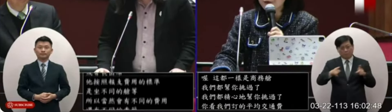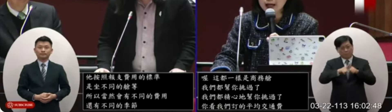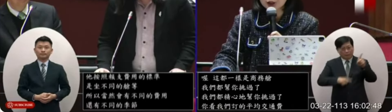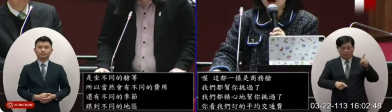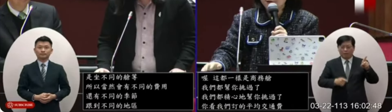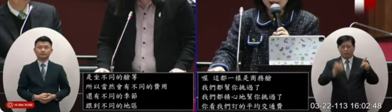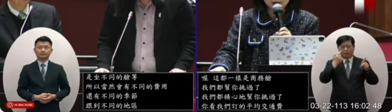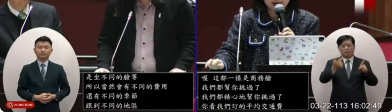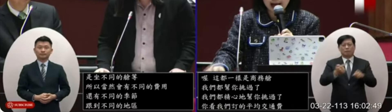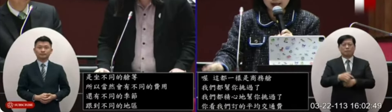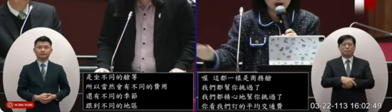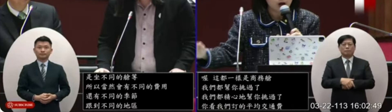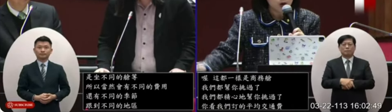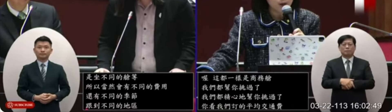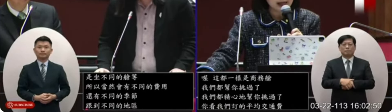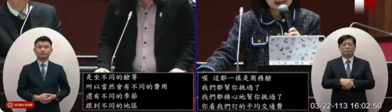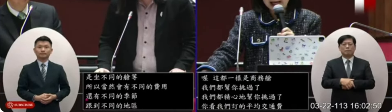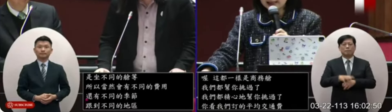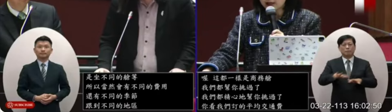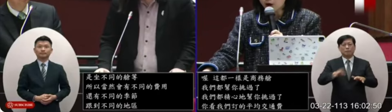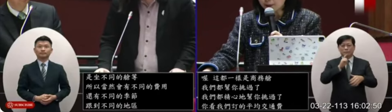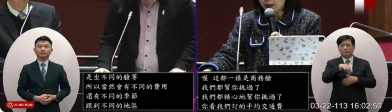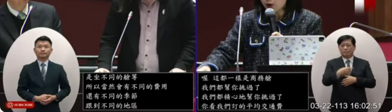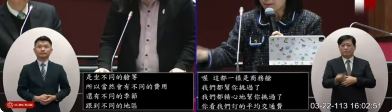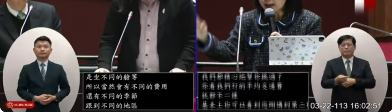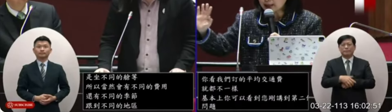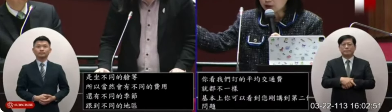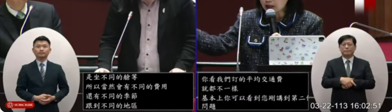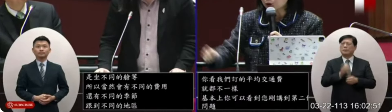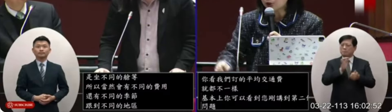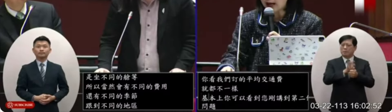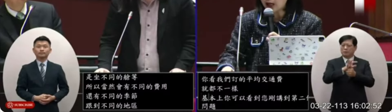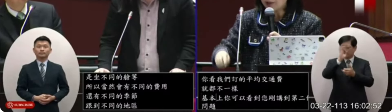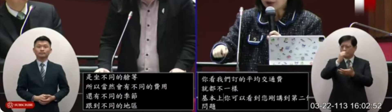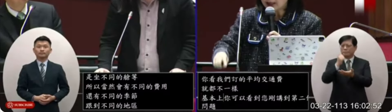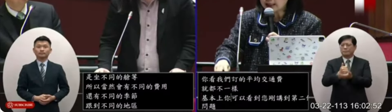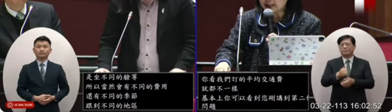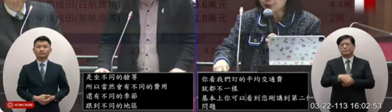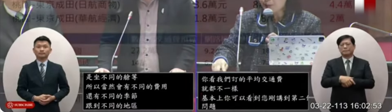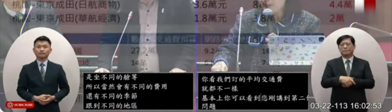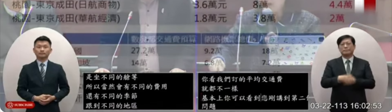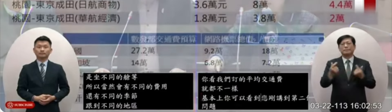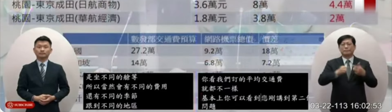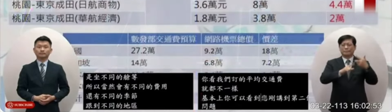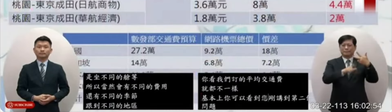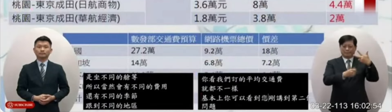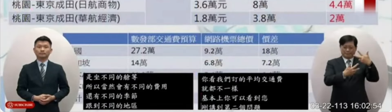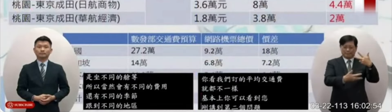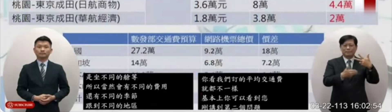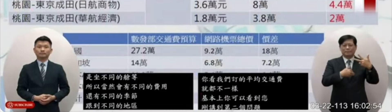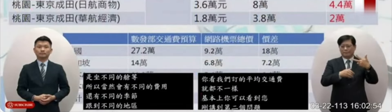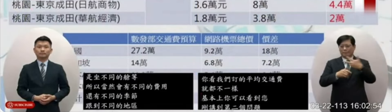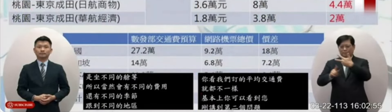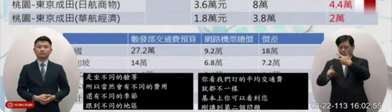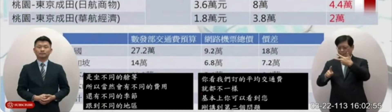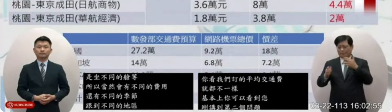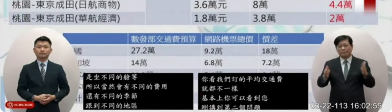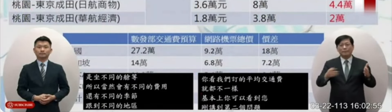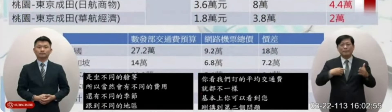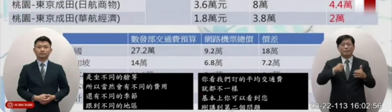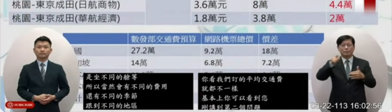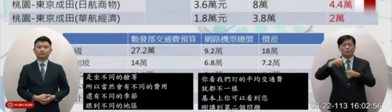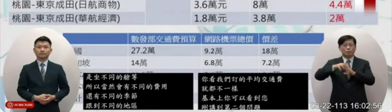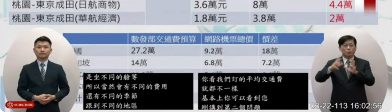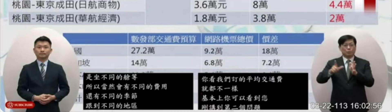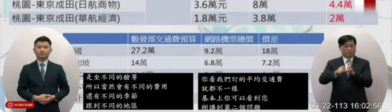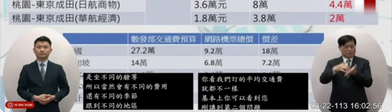實際落差是非常非常大的我們看下一張投影片我們幫你都找出來了以七月八號到十一號也就是你們要